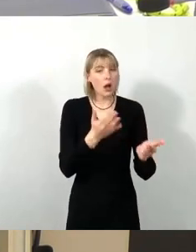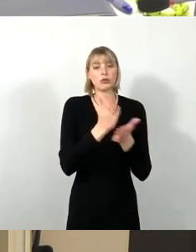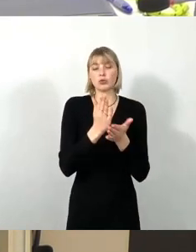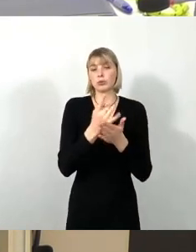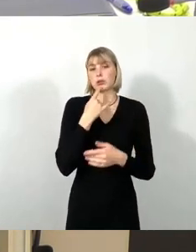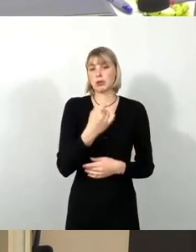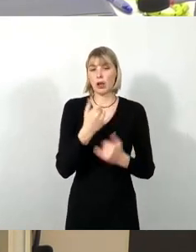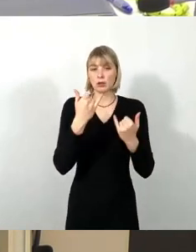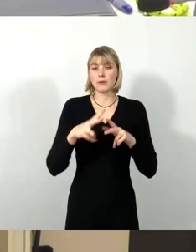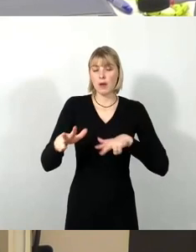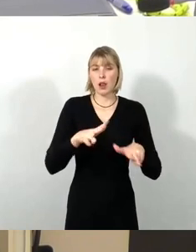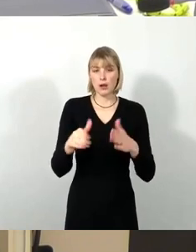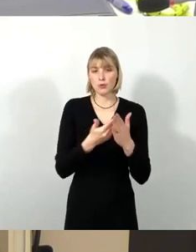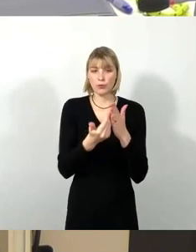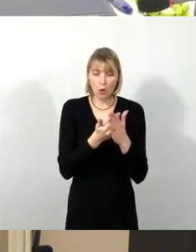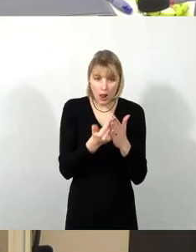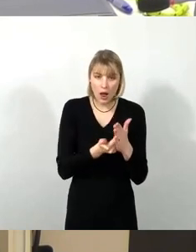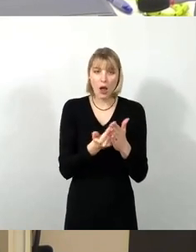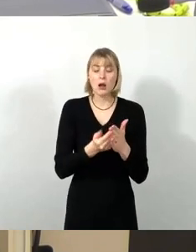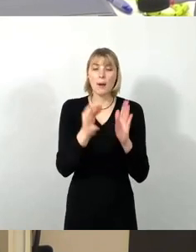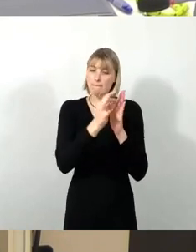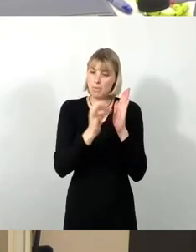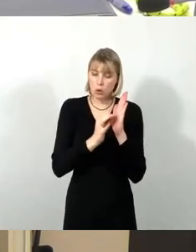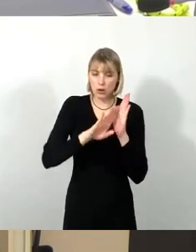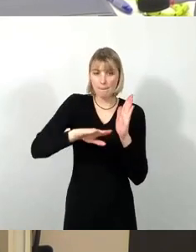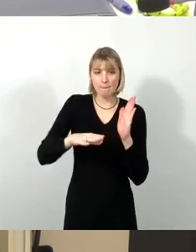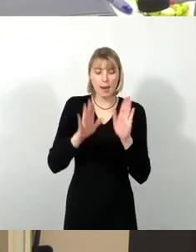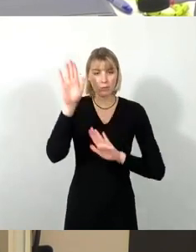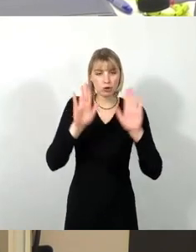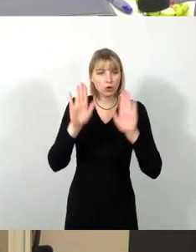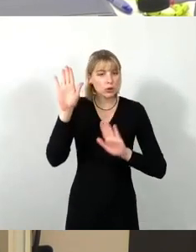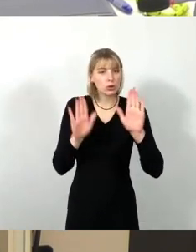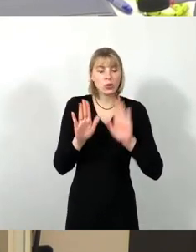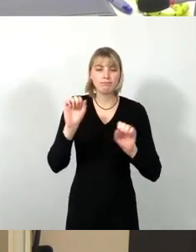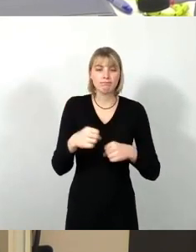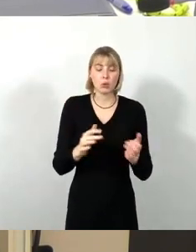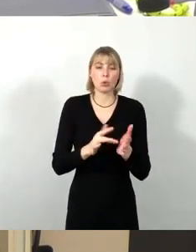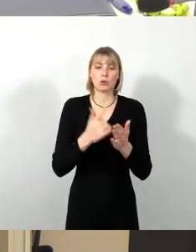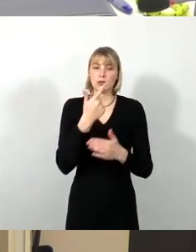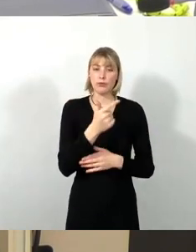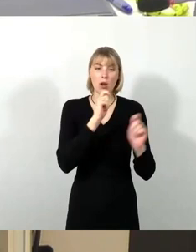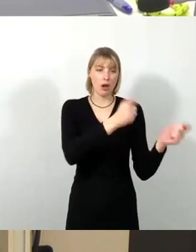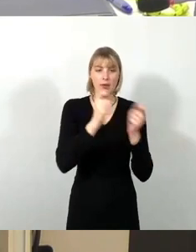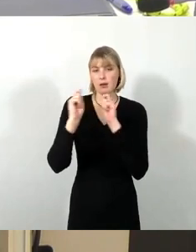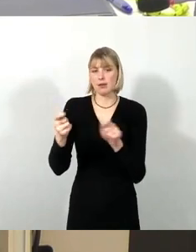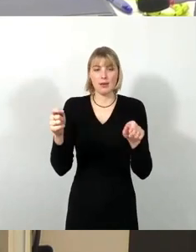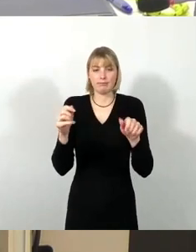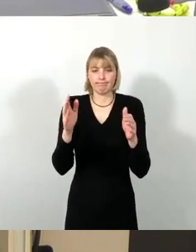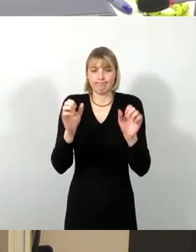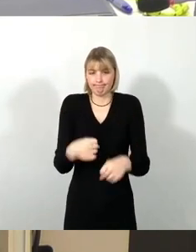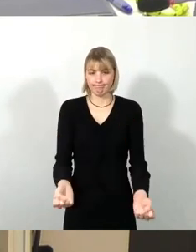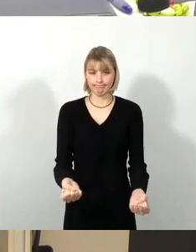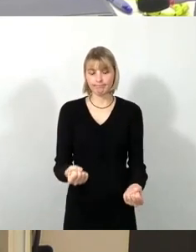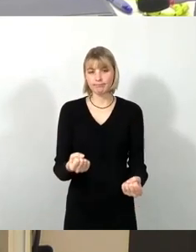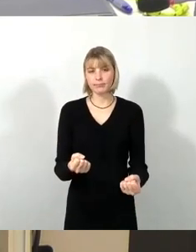Verwaltungsvorlage in irgendeiner Form punktweise abzustimmen, weil wir können ja keine Zweianträge stellen, dann ist es tatsächlich so, wenn wir